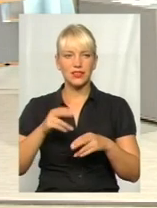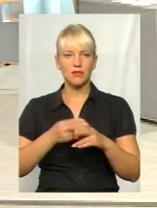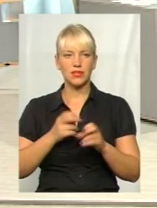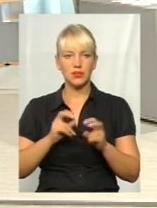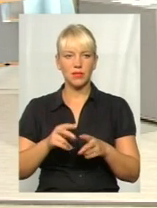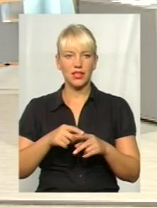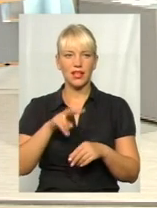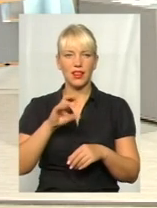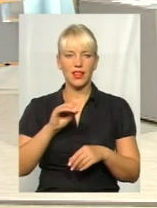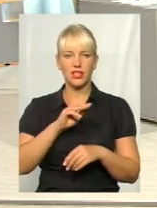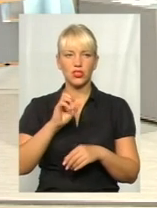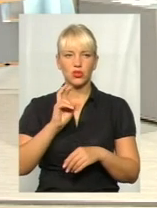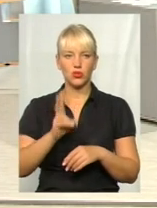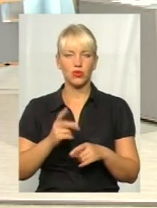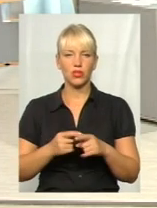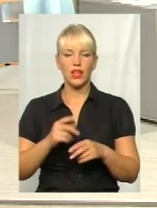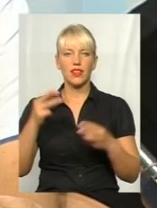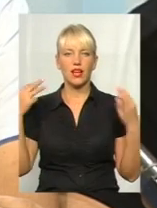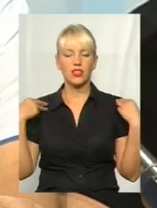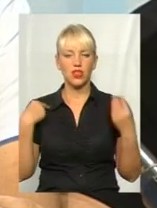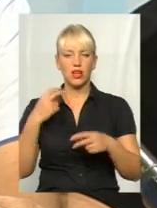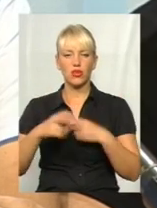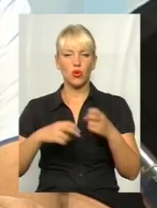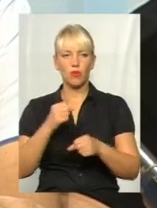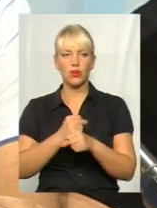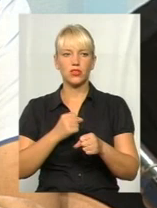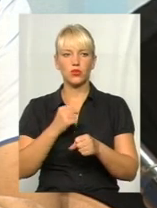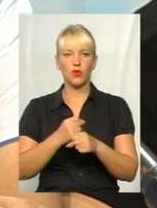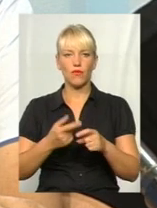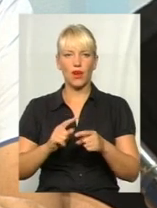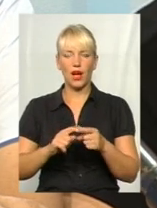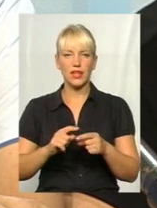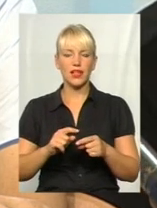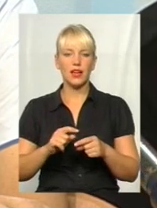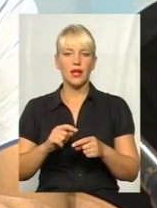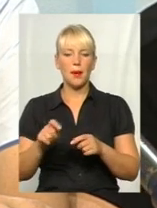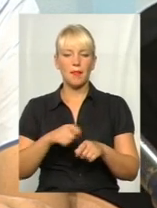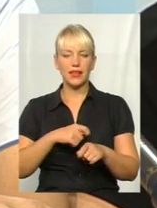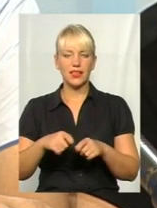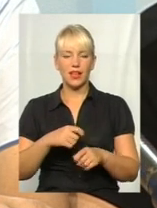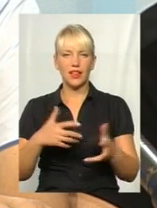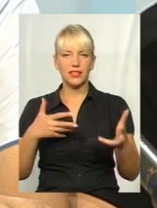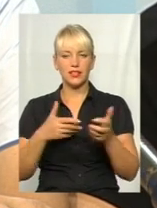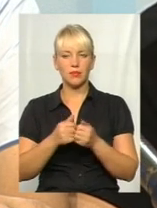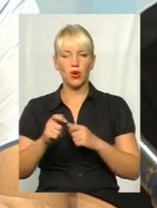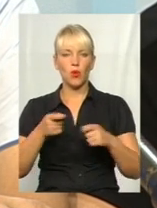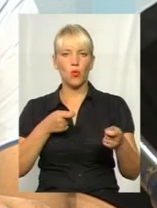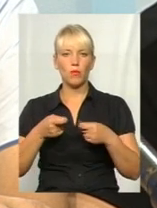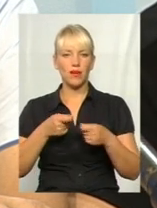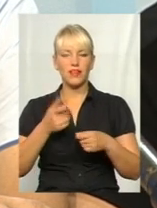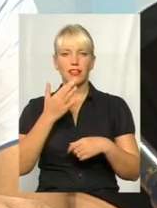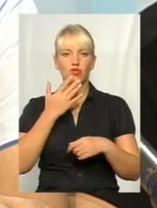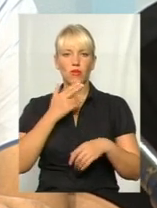Ігор Лежнюк, начальник сектору розшуку та опрацювання матеріалів дорожньо-транспортних пригод управління Національної поліції у місті